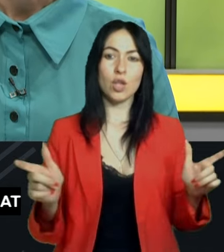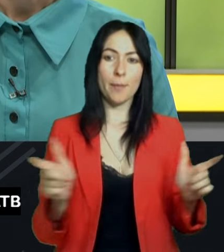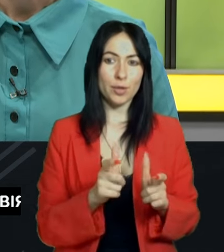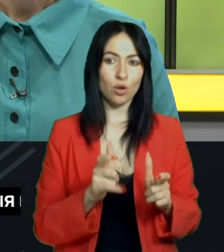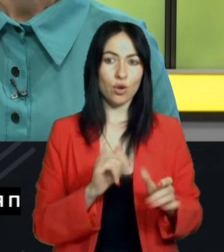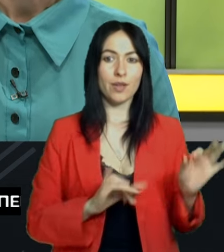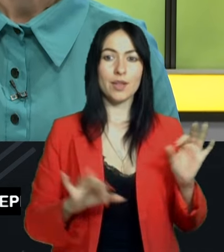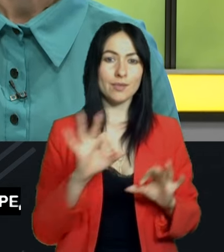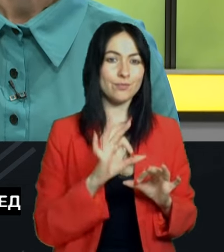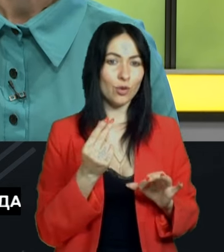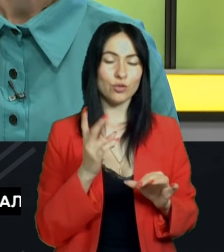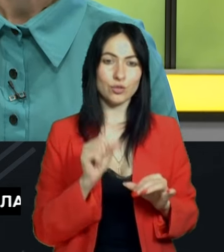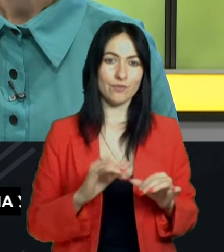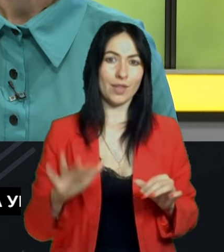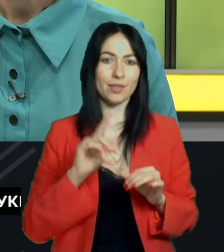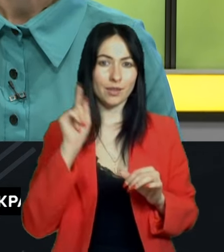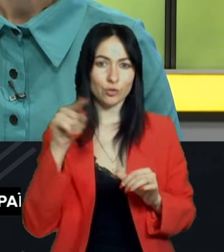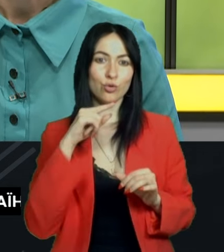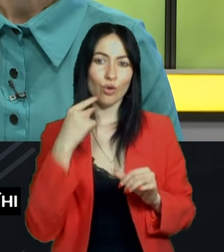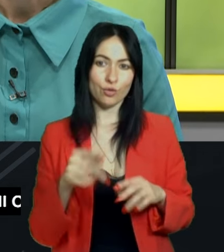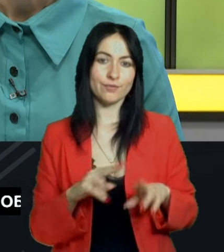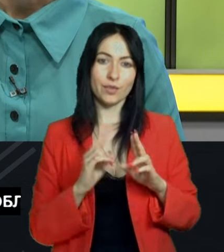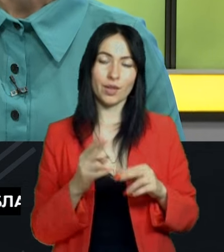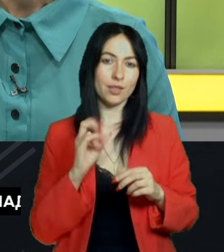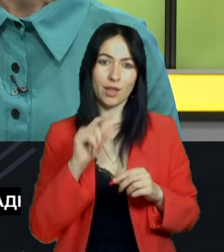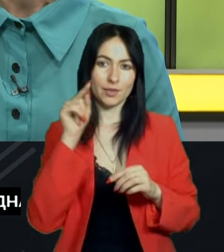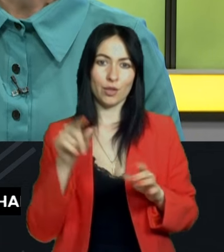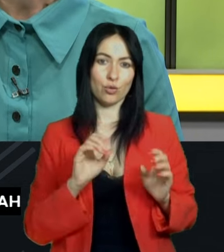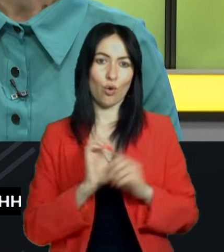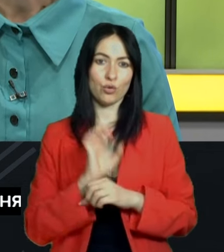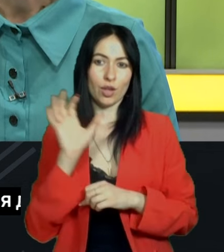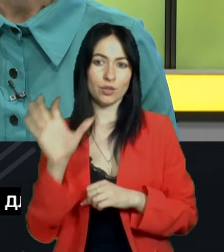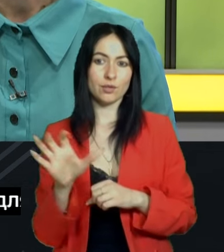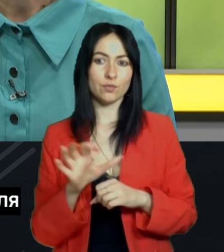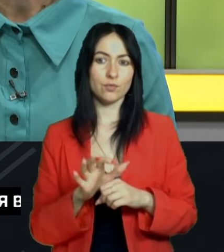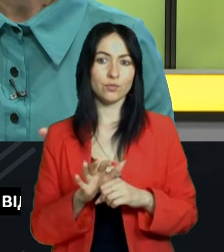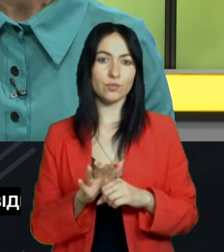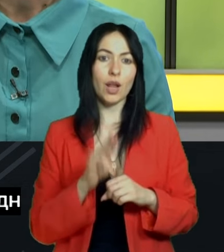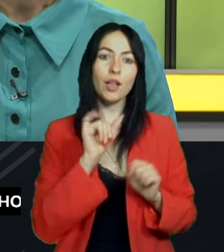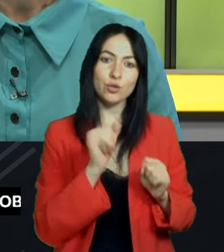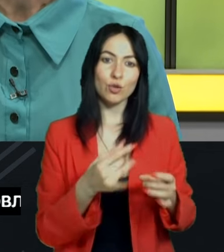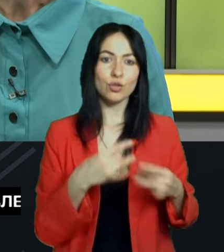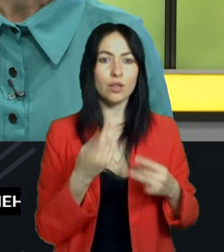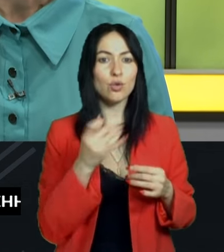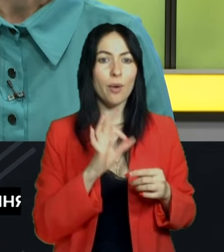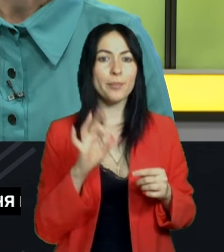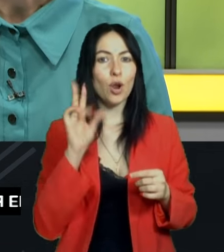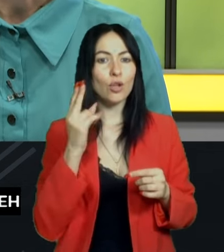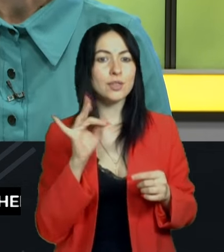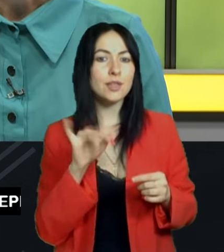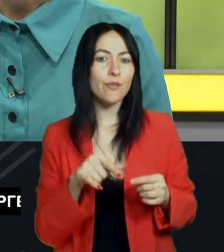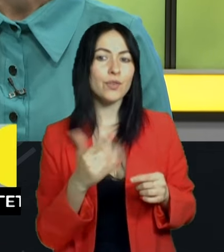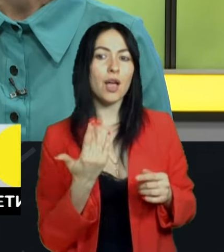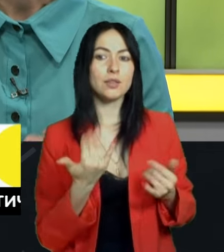територію РФ не надходить. А чи можете розказати трохи про цифри, скільки зараз